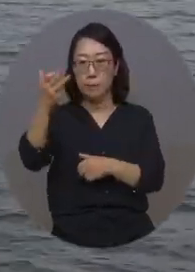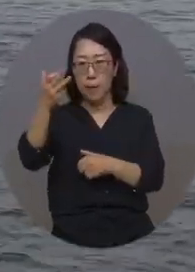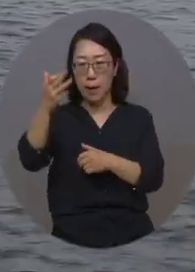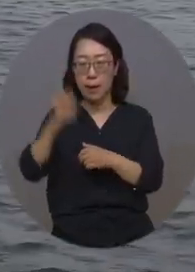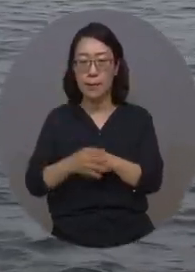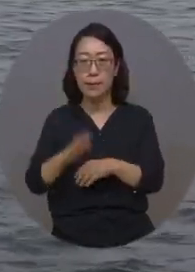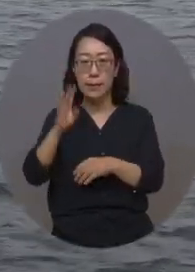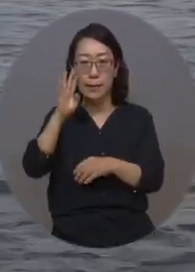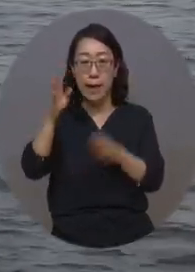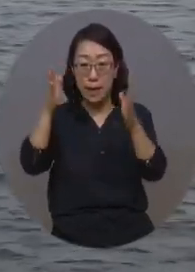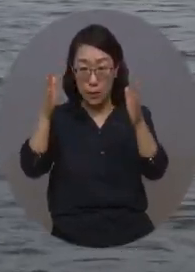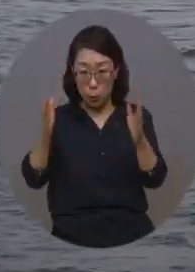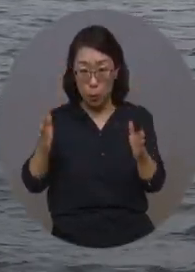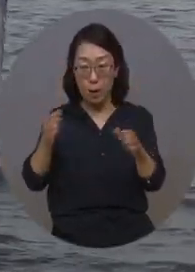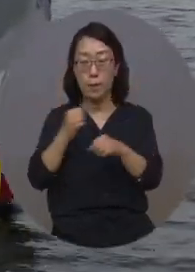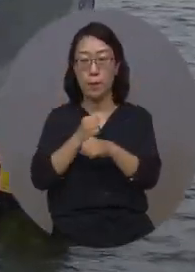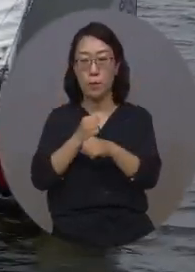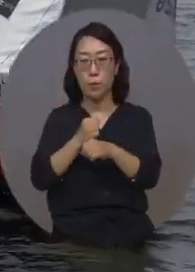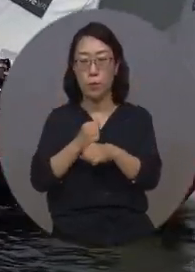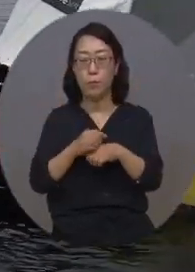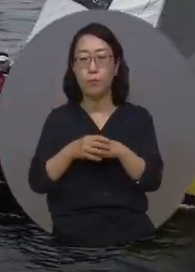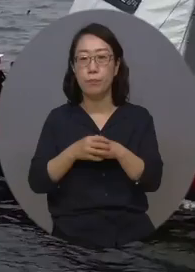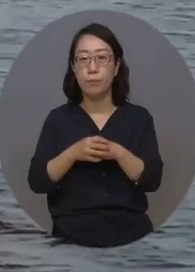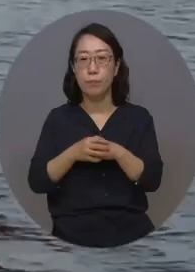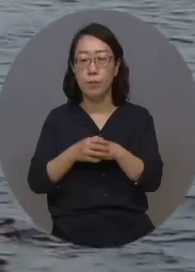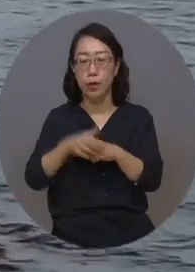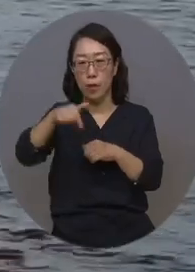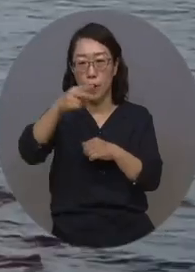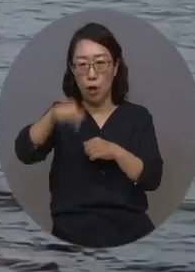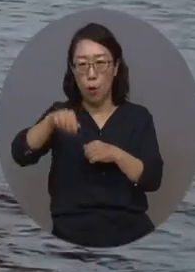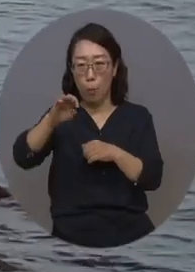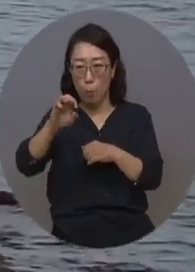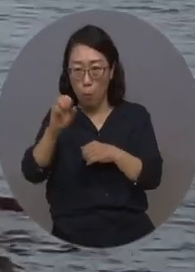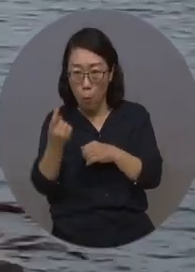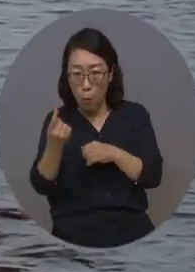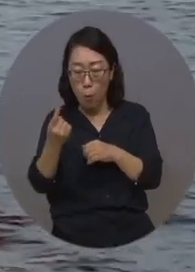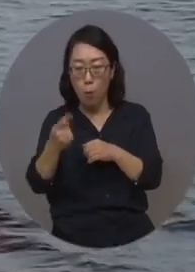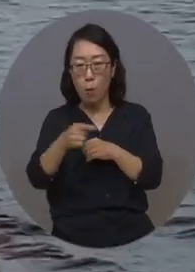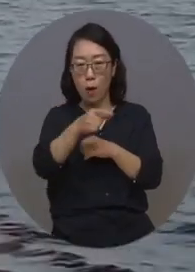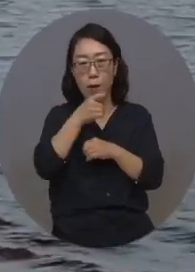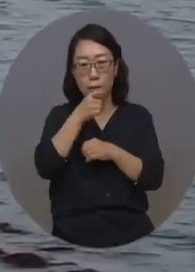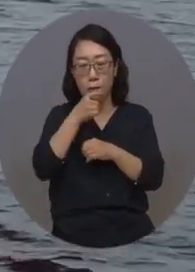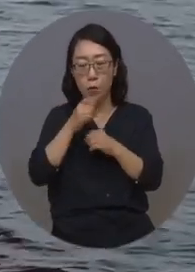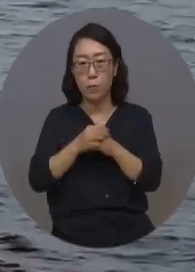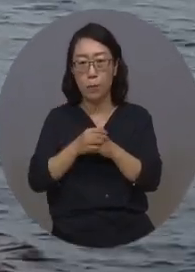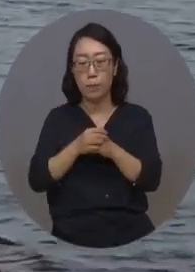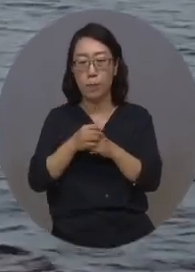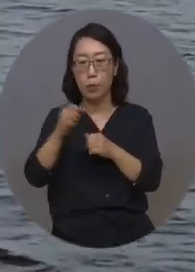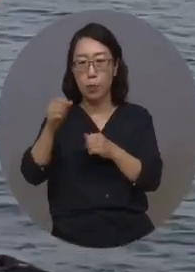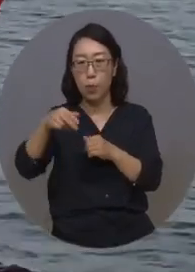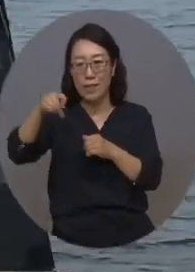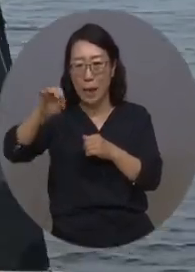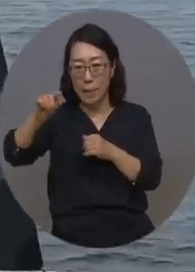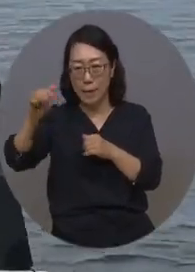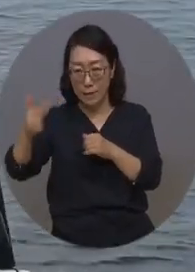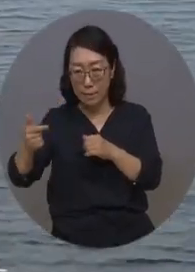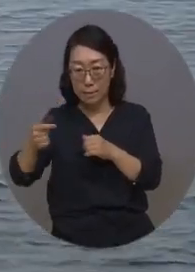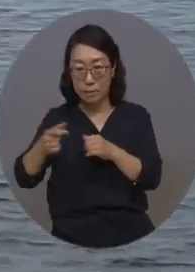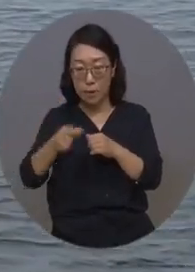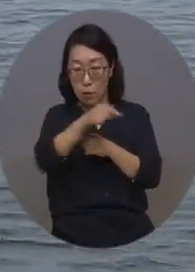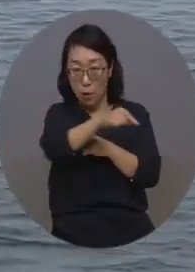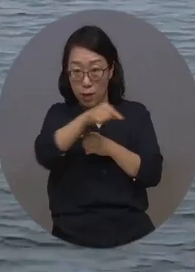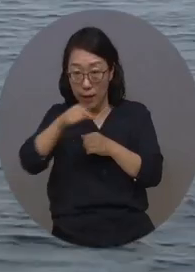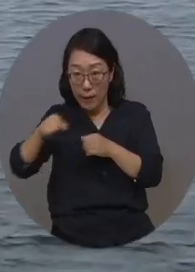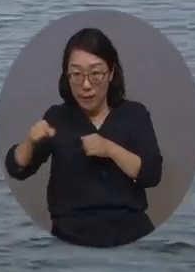4일간 개최됐으며, 인쇼어는 격포항에서 위도 주변, 오프쇼어는 격포항에서 새만금 방조제